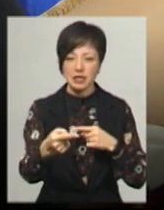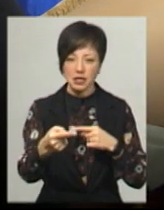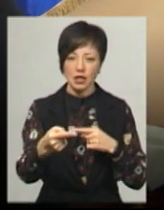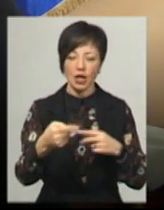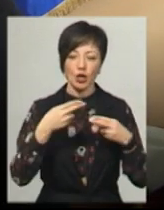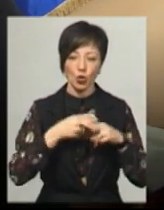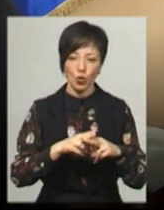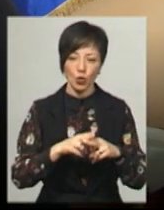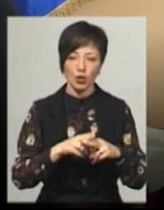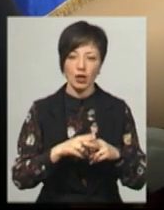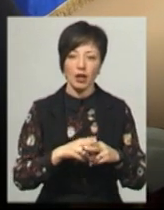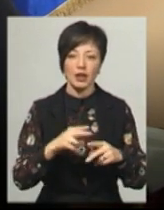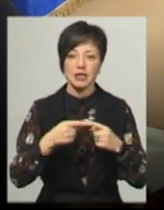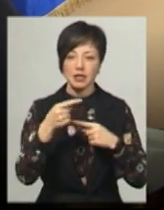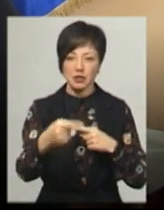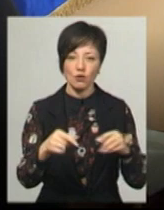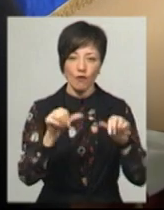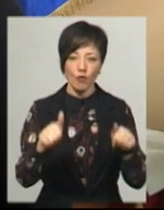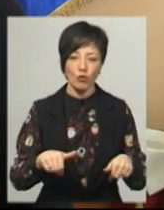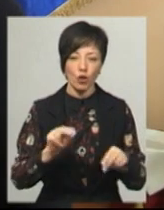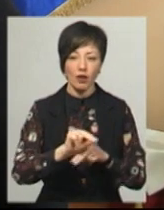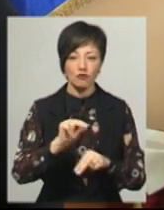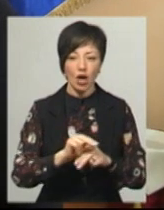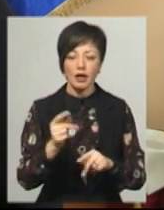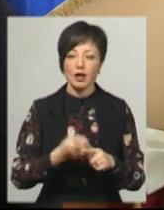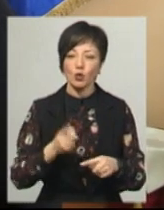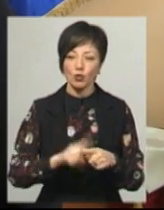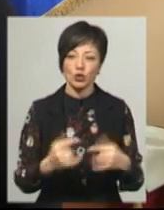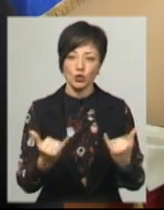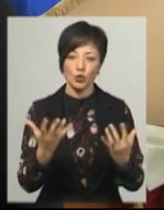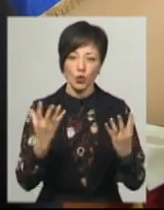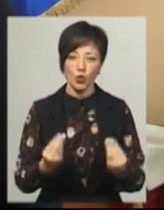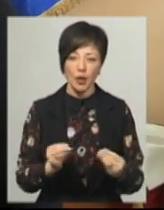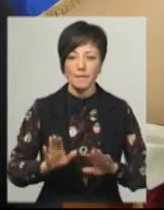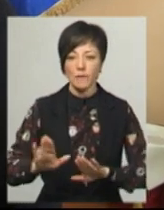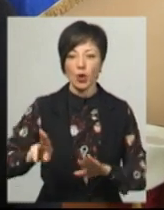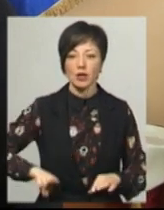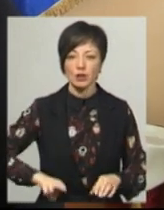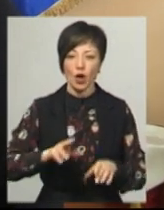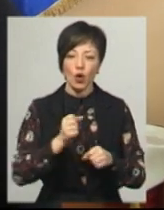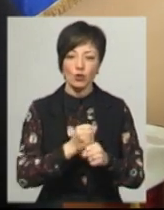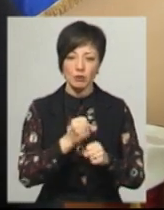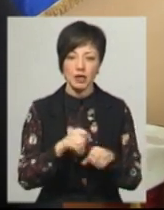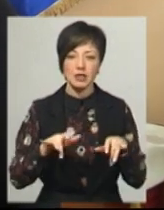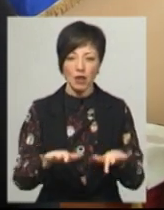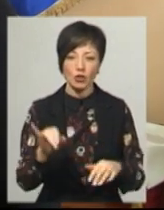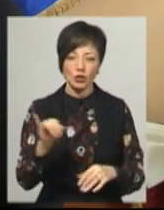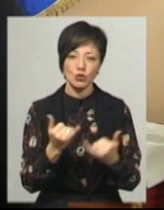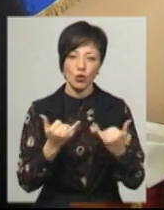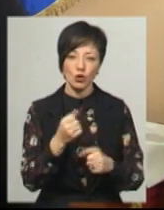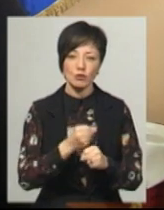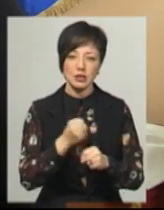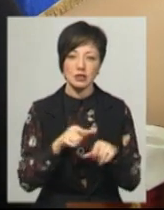технології, на дистанційну форму навчання. Тому на сьогодні проректори розробили заходи, і сьогодні